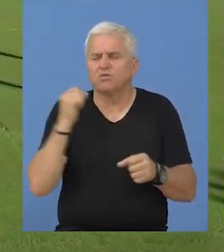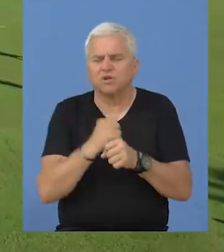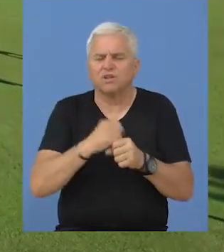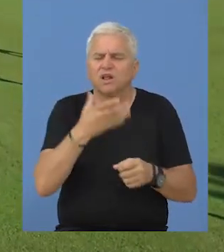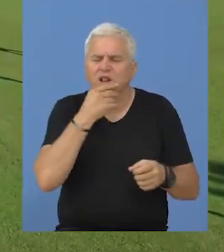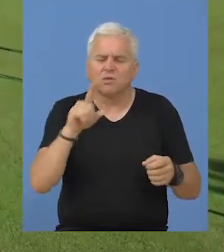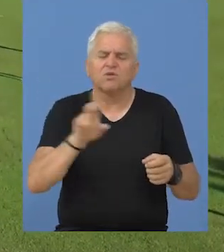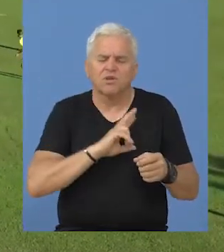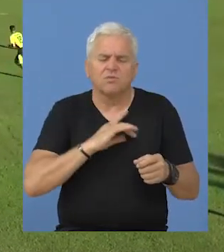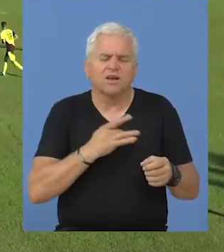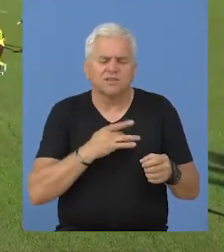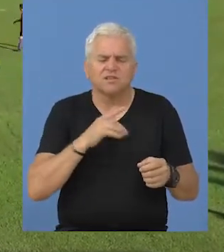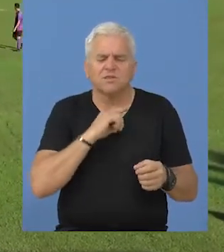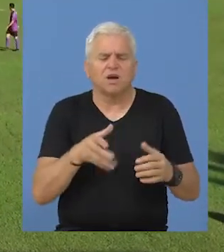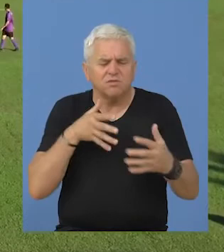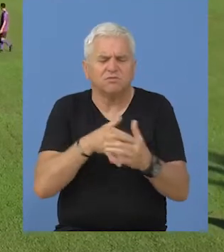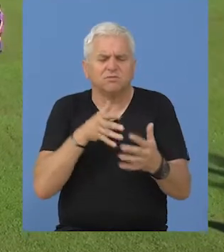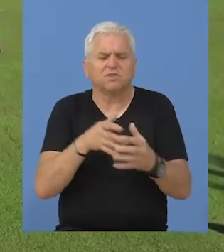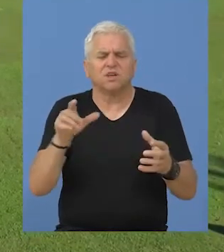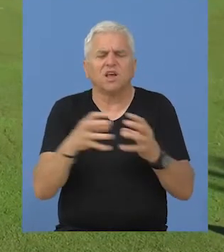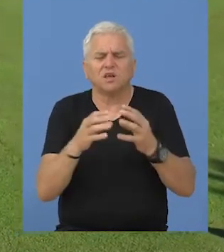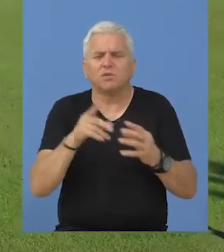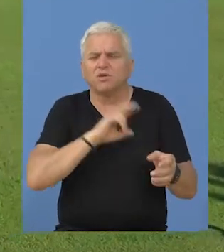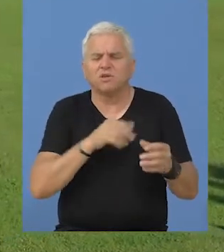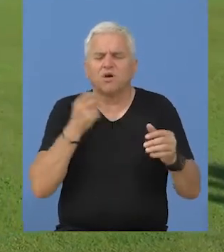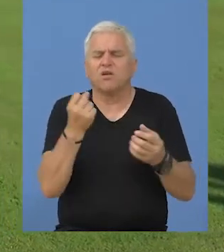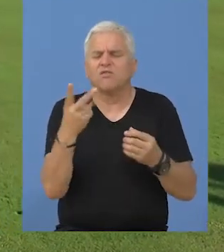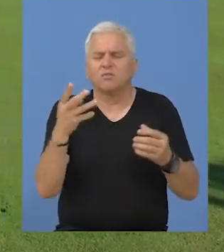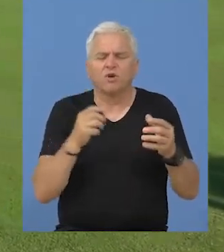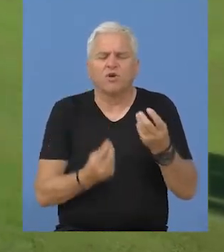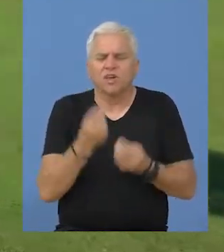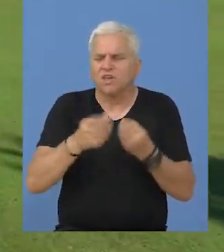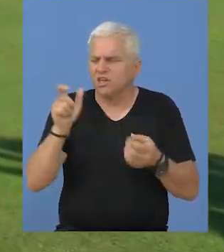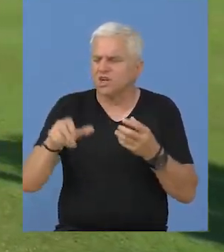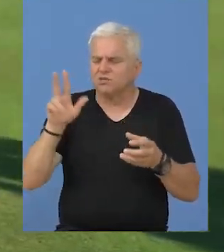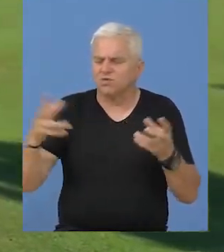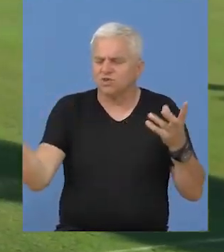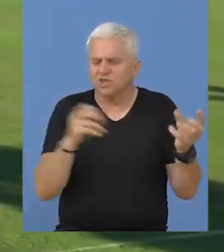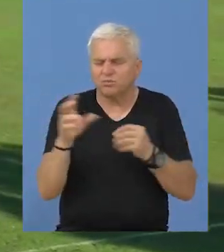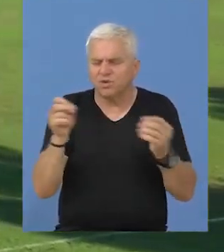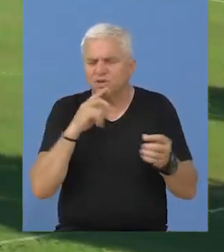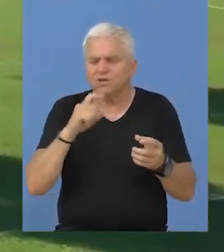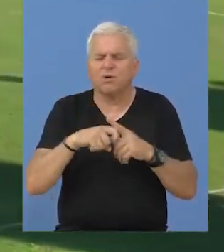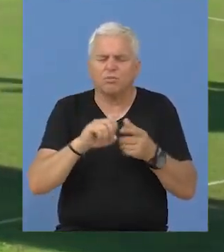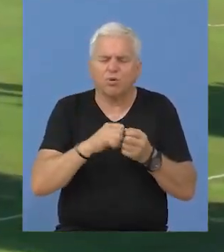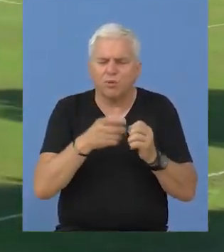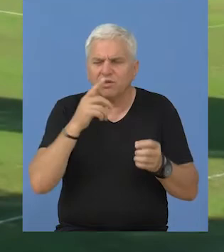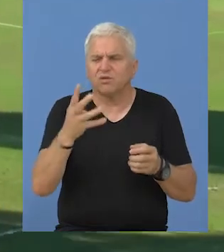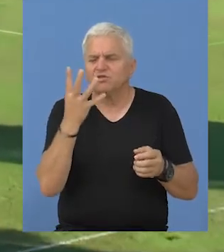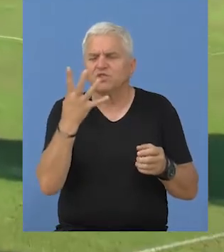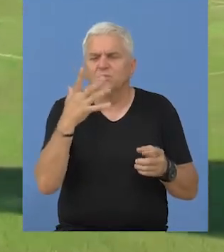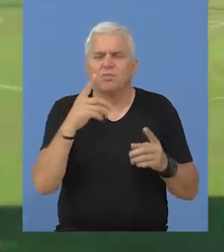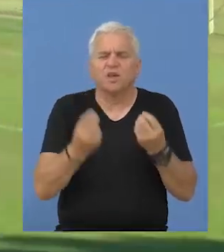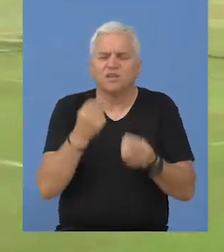Dobjižović napraviti. Tu ima herca, tu ima i agresivnosti, i to je ekipa koja ima i veći broj izborih grača, odnosno na nas. Mi imamo neki kadorski problema,